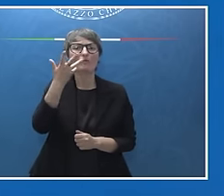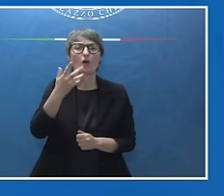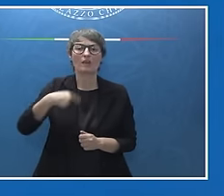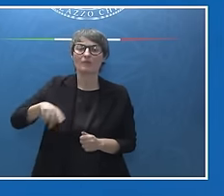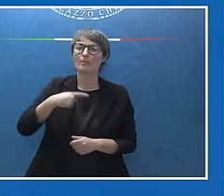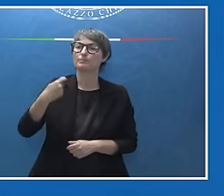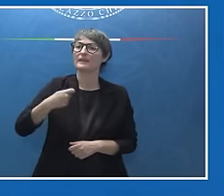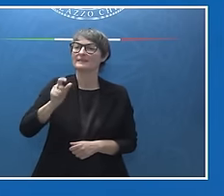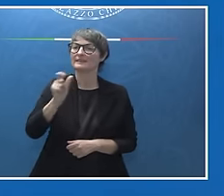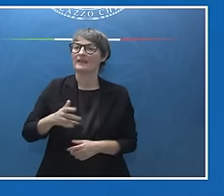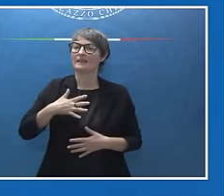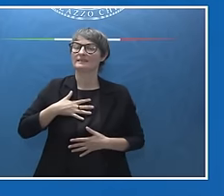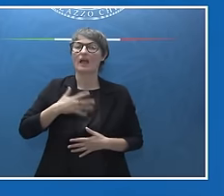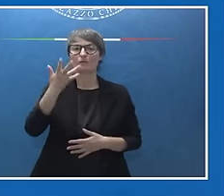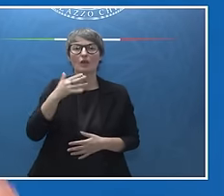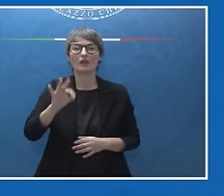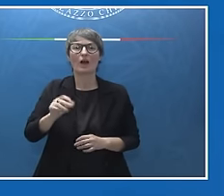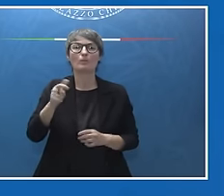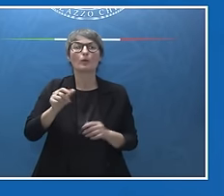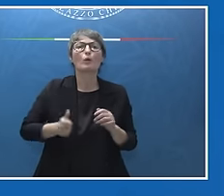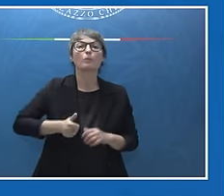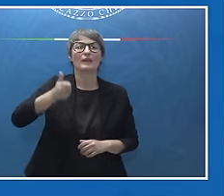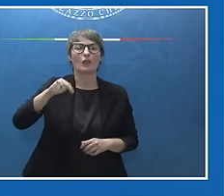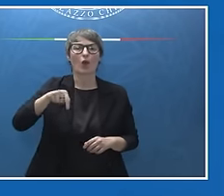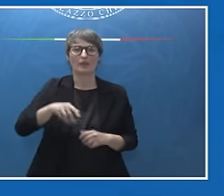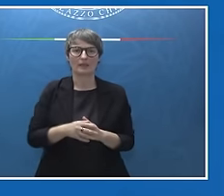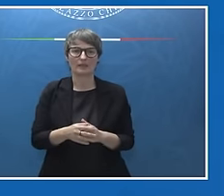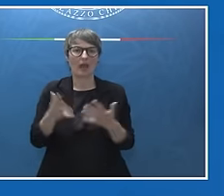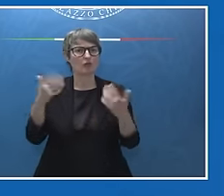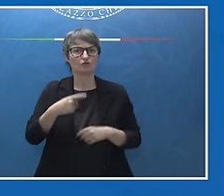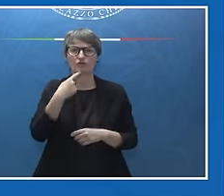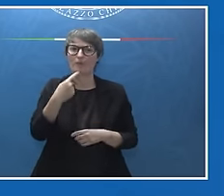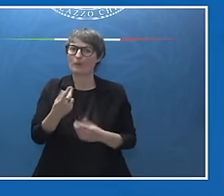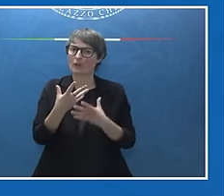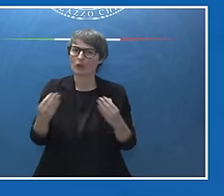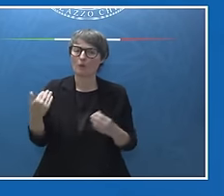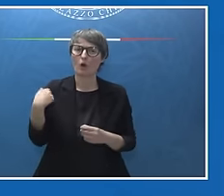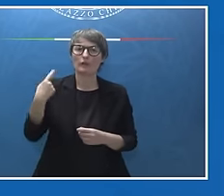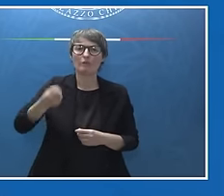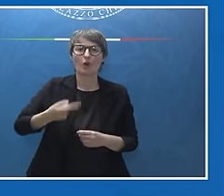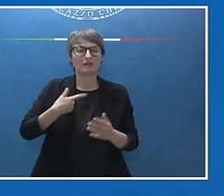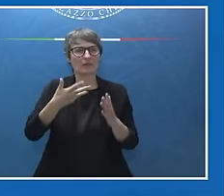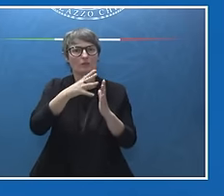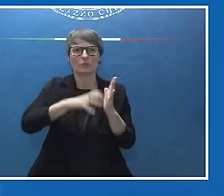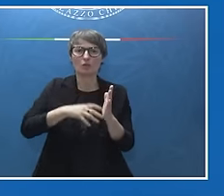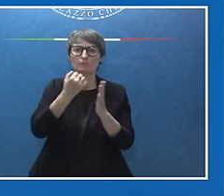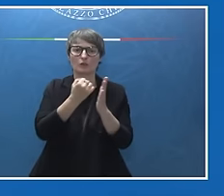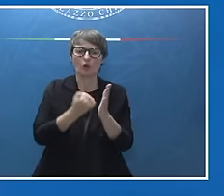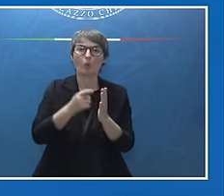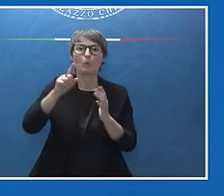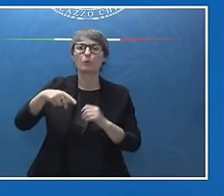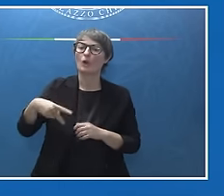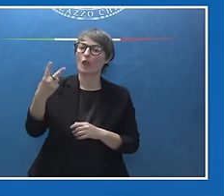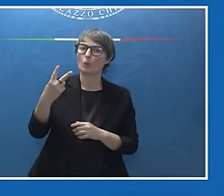come un'altra delle nostre priorità, come abbiamo detto nei documenti e come abbiamo detto durante i due giorni del vertice.